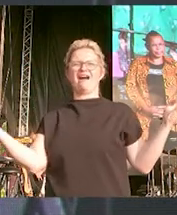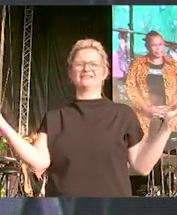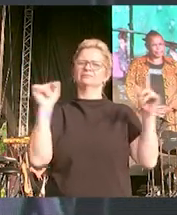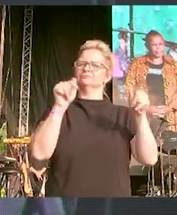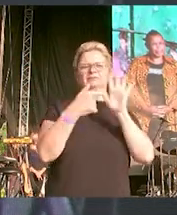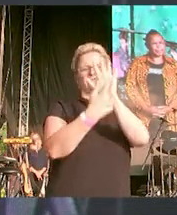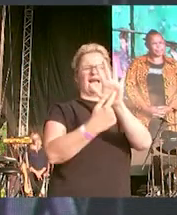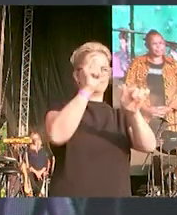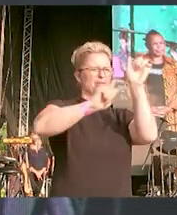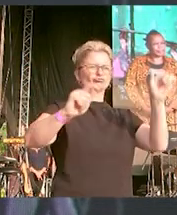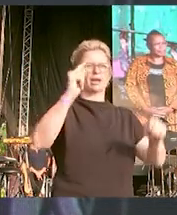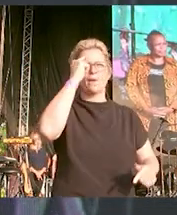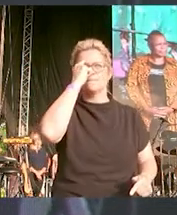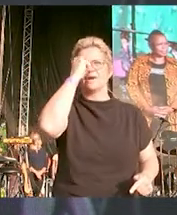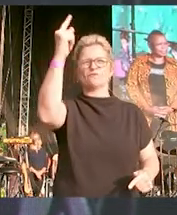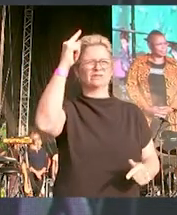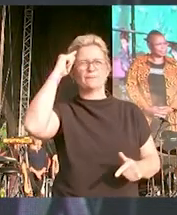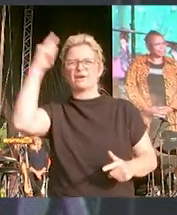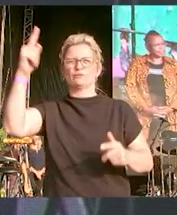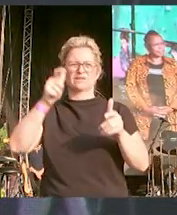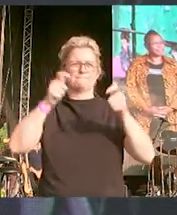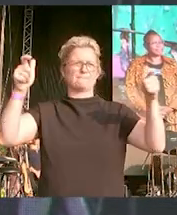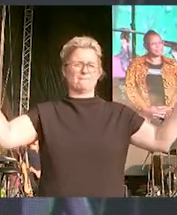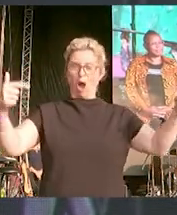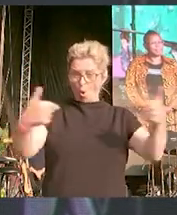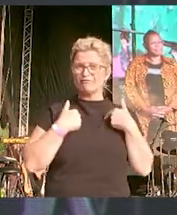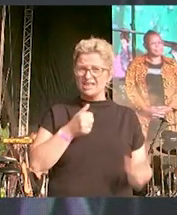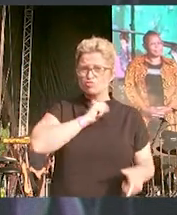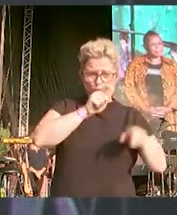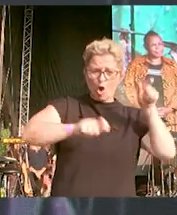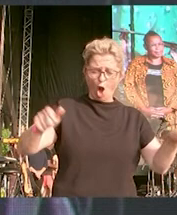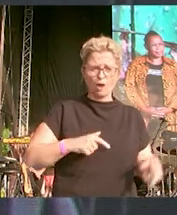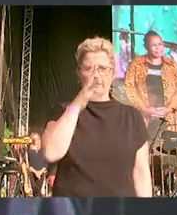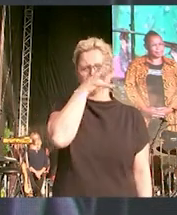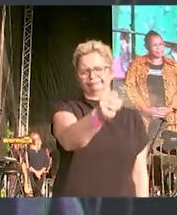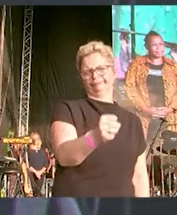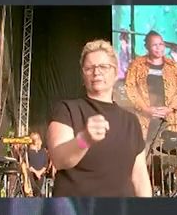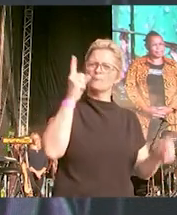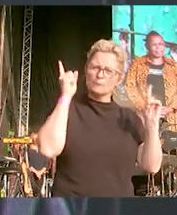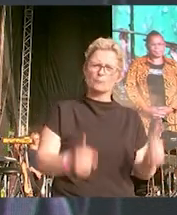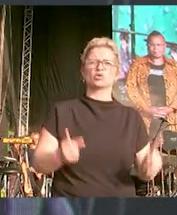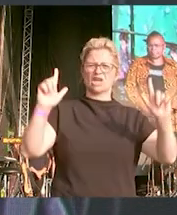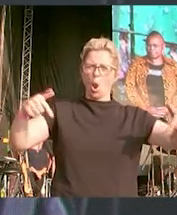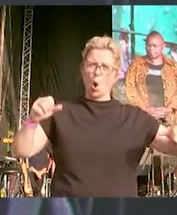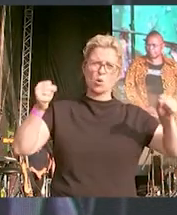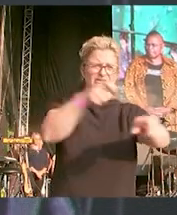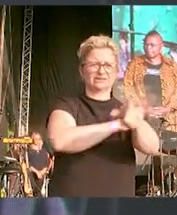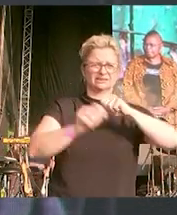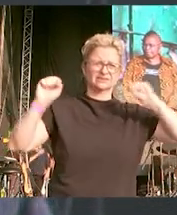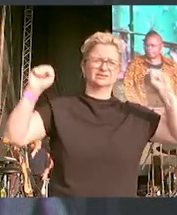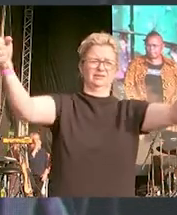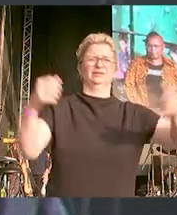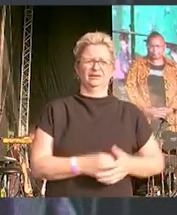dass das Bewusstsein wächst. Und vor allem wir, die Jugend, erkennen, dass ein Handeln dringlich nötlich ist.